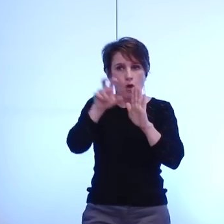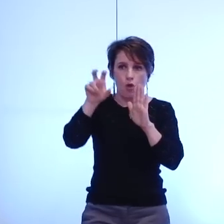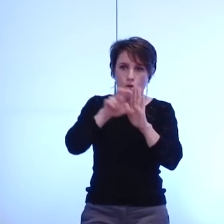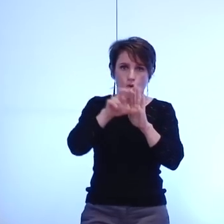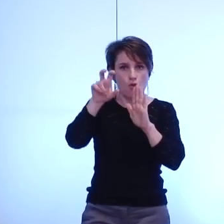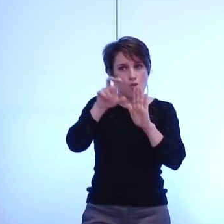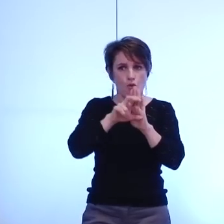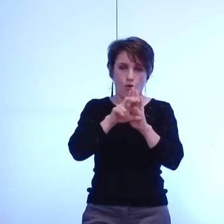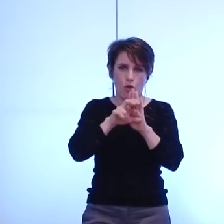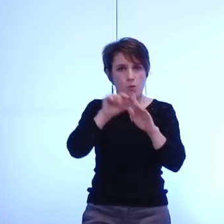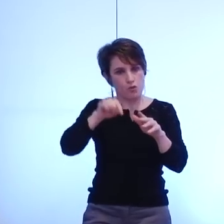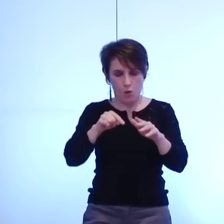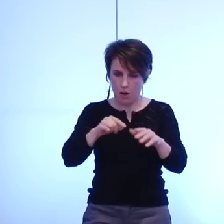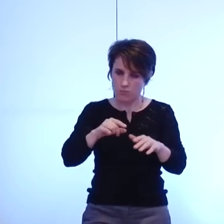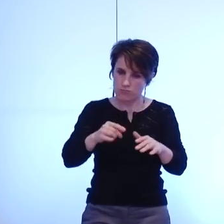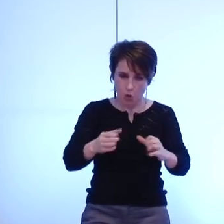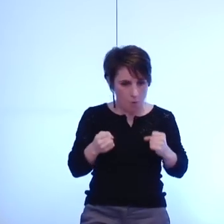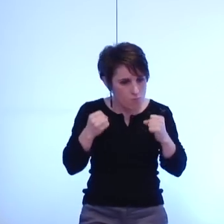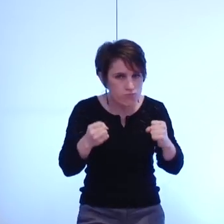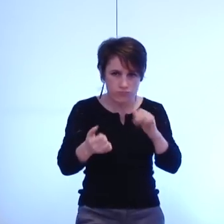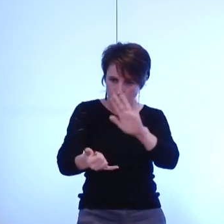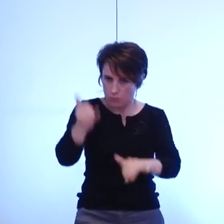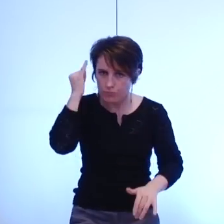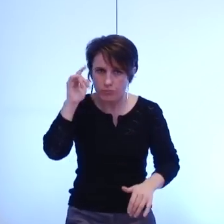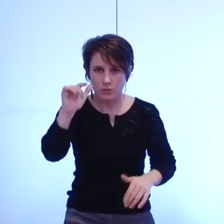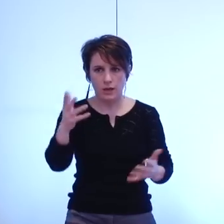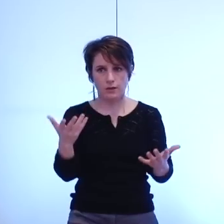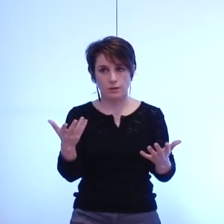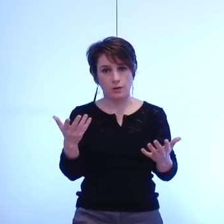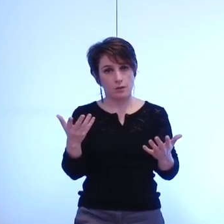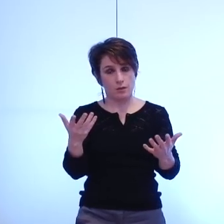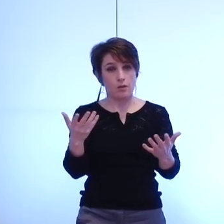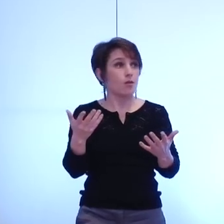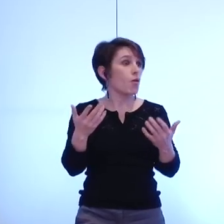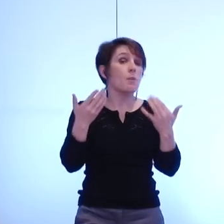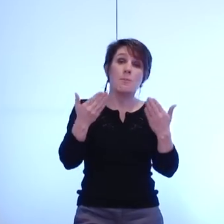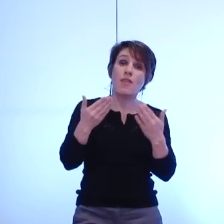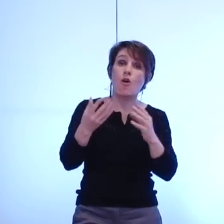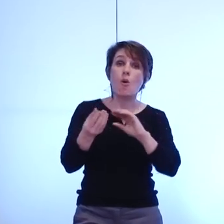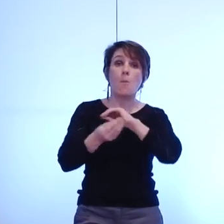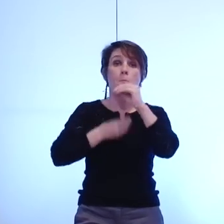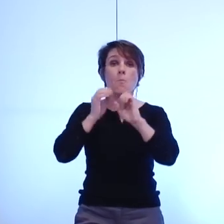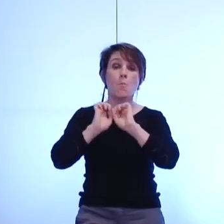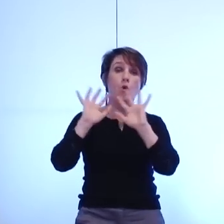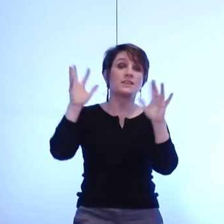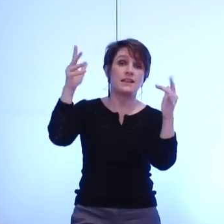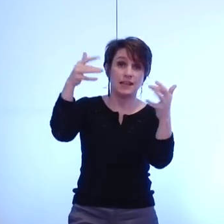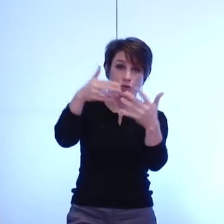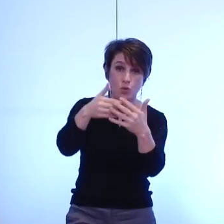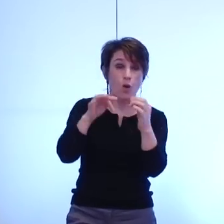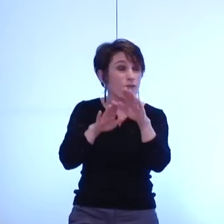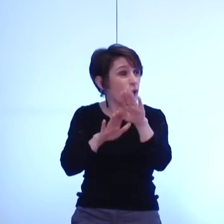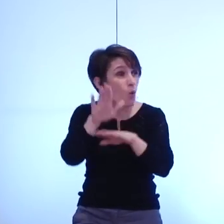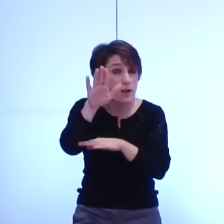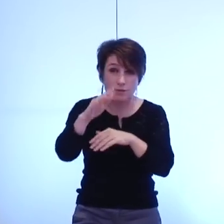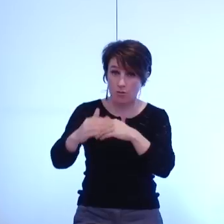deviennent des territoires de plus en plus importants dans le cadre de la mondialisation lorsque nous parlons de croissance de